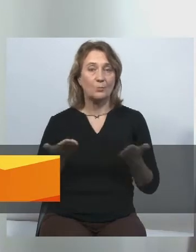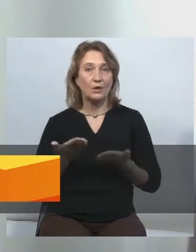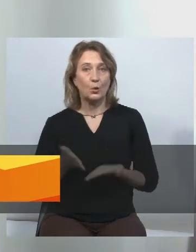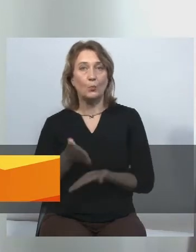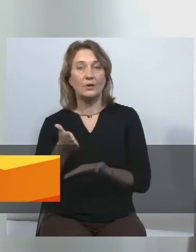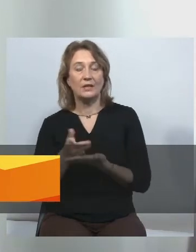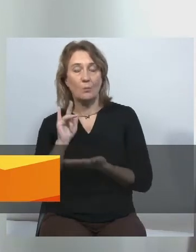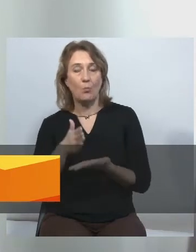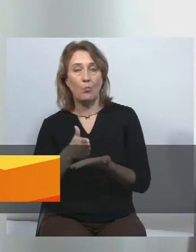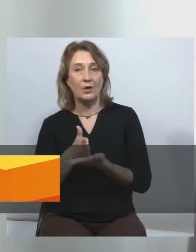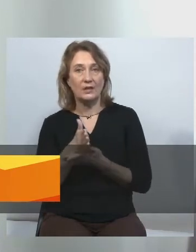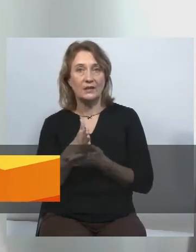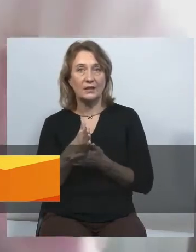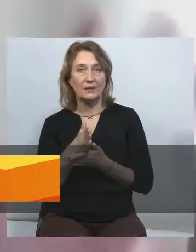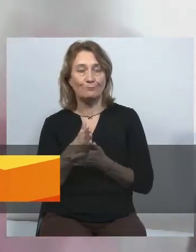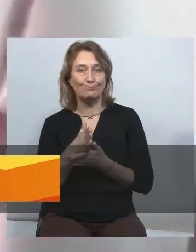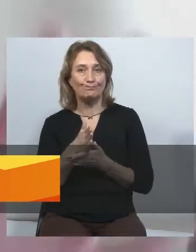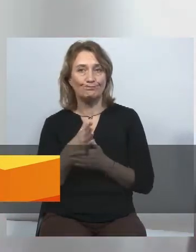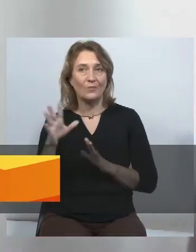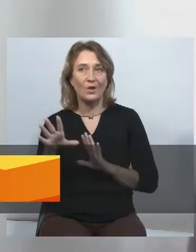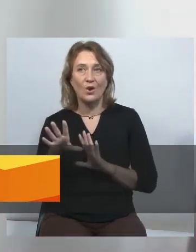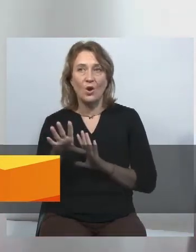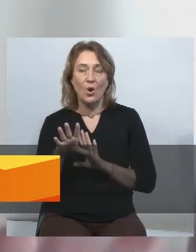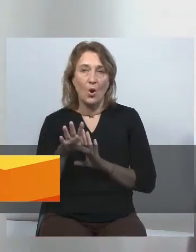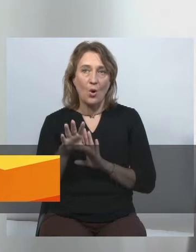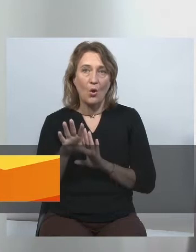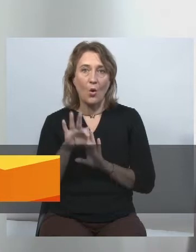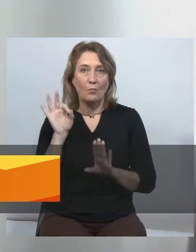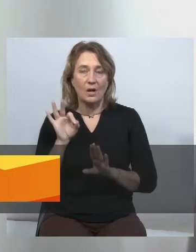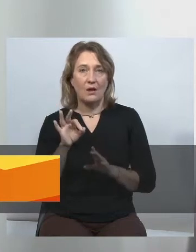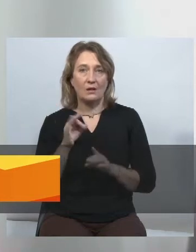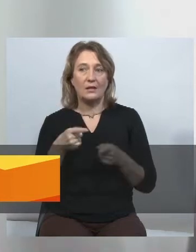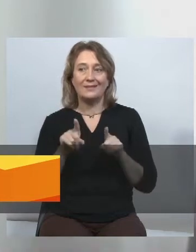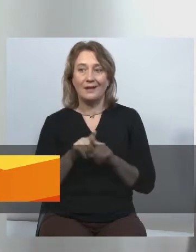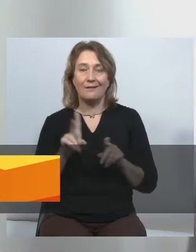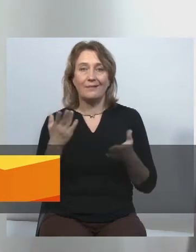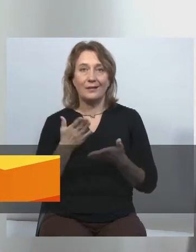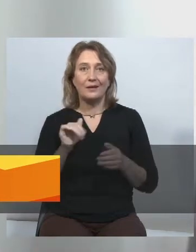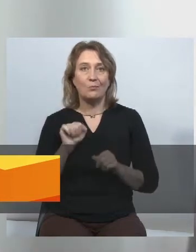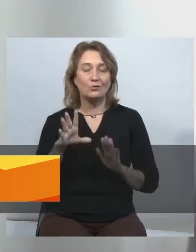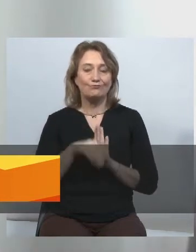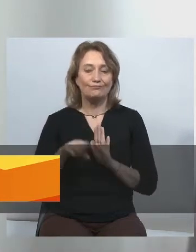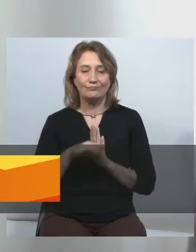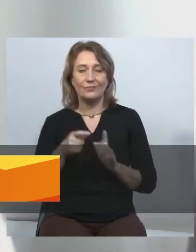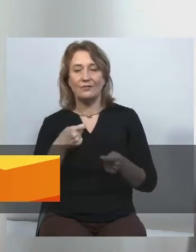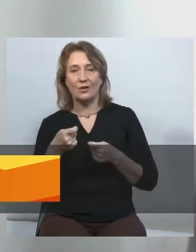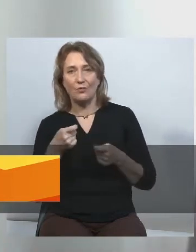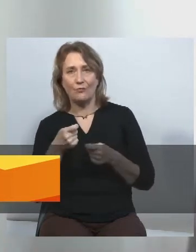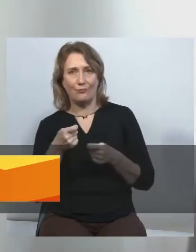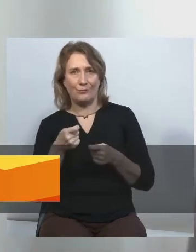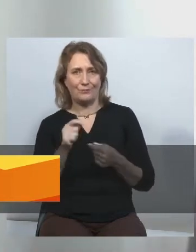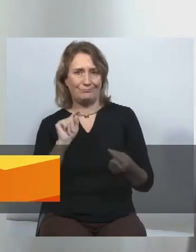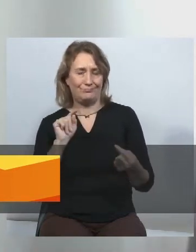обрали її як такий громовідвід, куди можна скеровувати всі претензії,